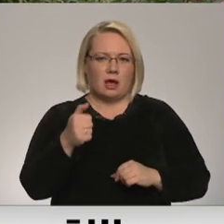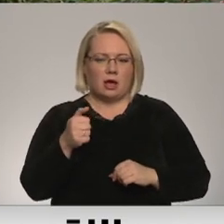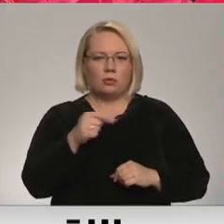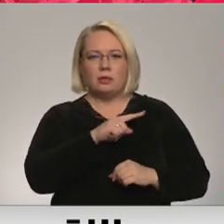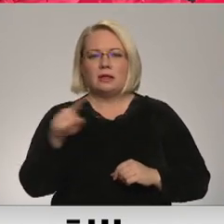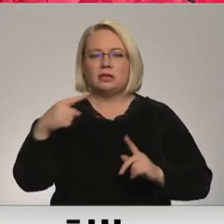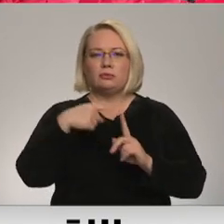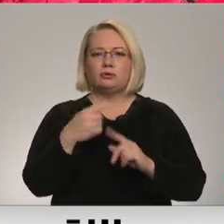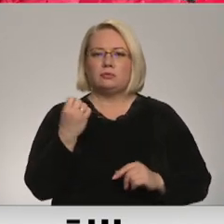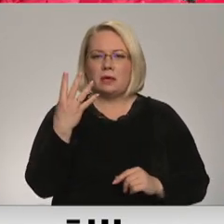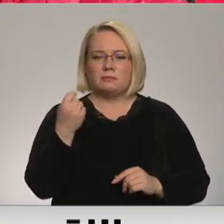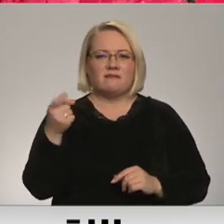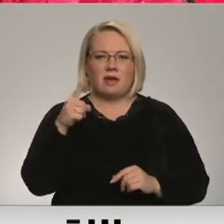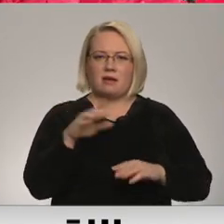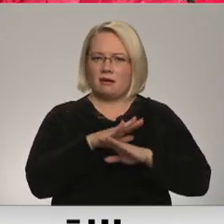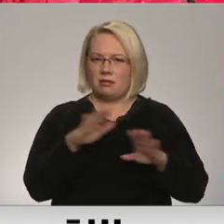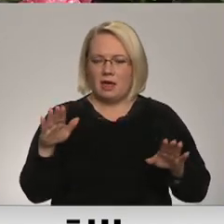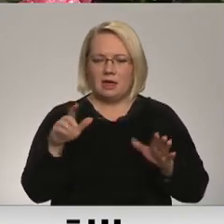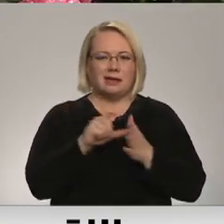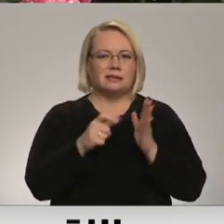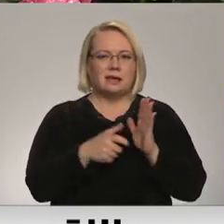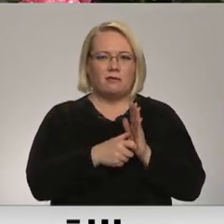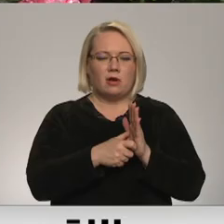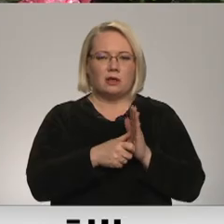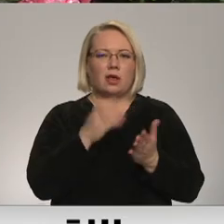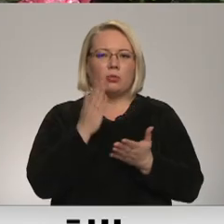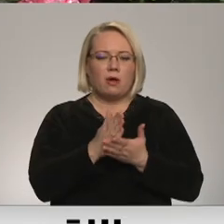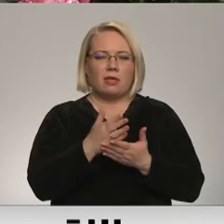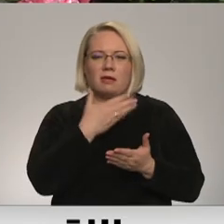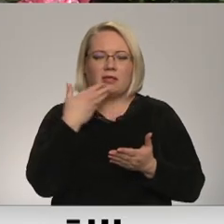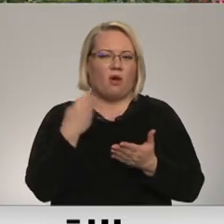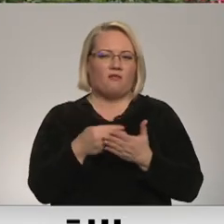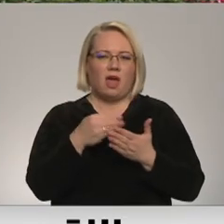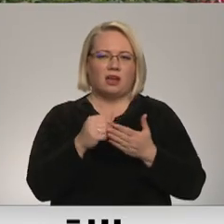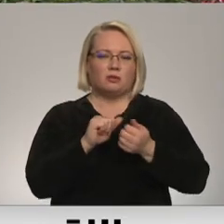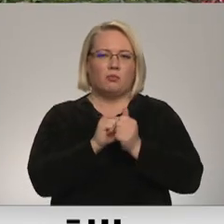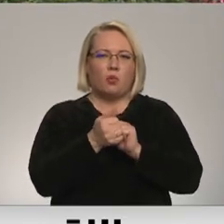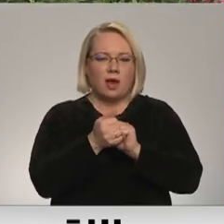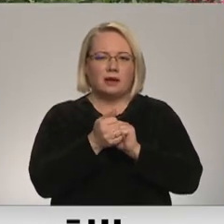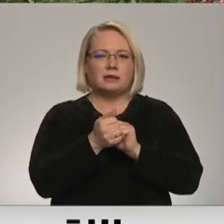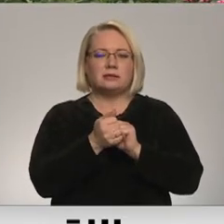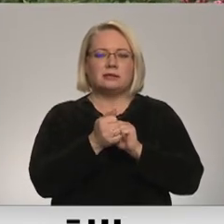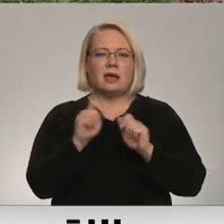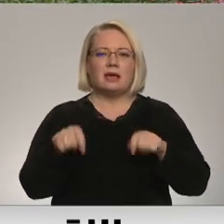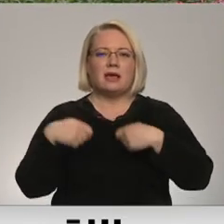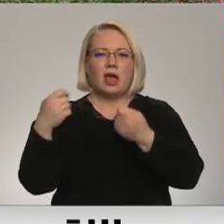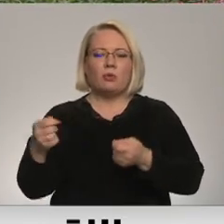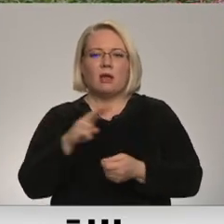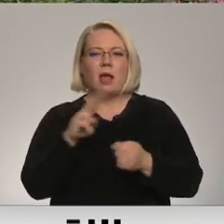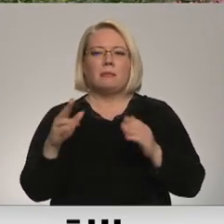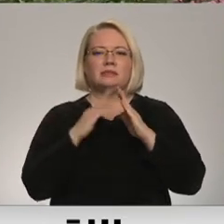15 nevairāk. Dzīvoklī noteikti nav vērts mocīties, aizdot kaut kur prom, kam ir